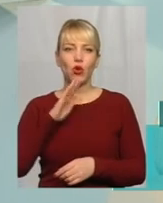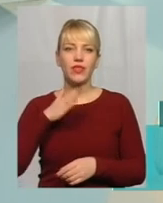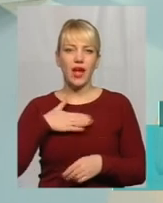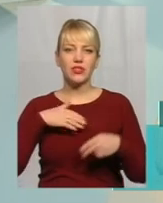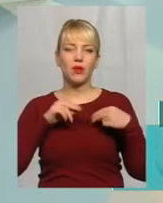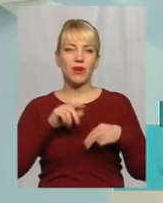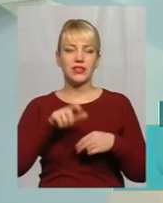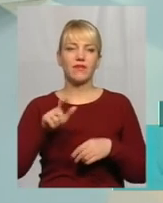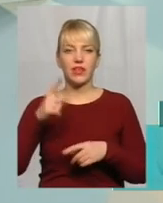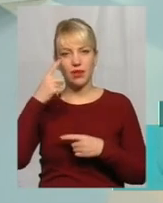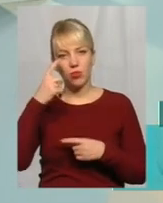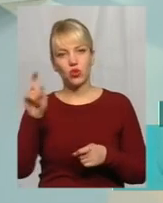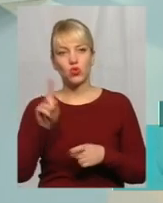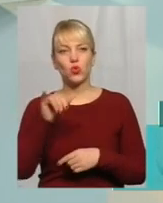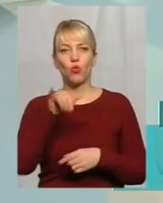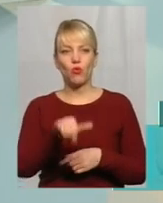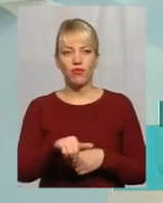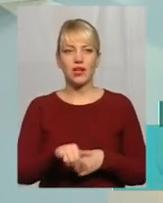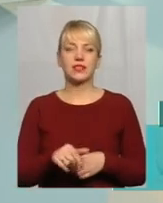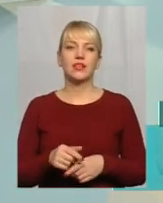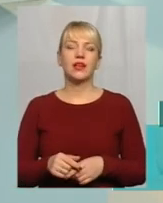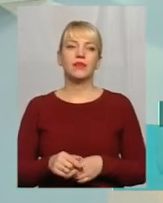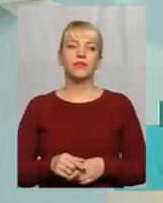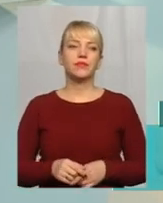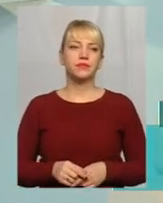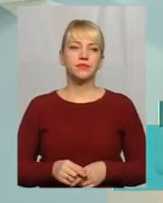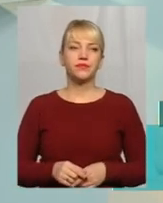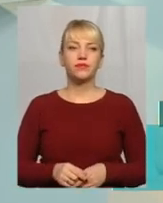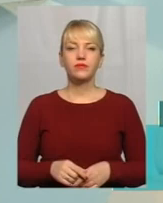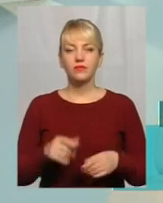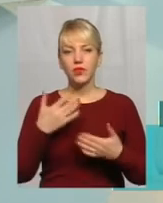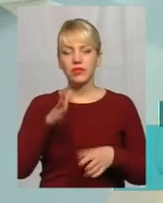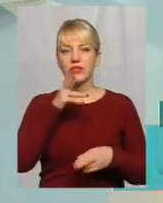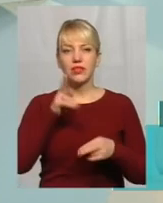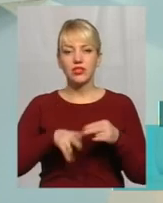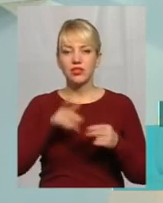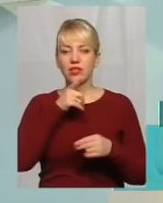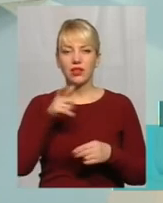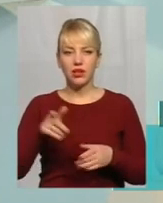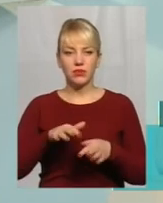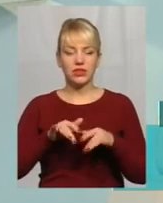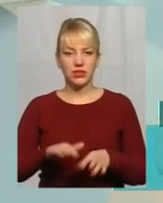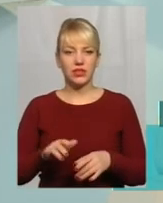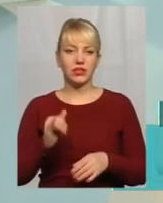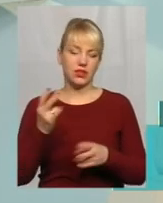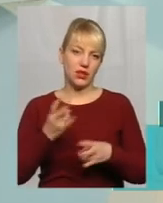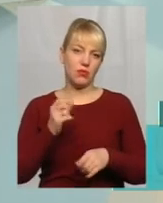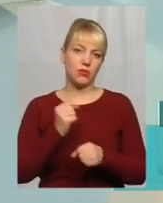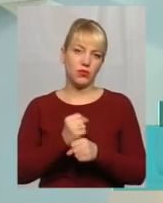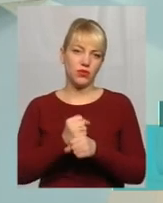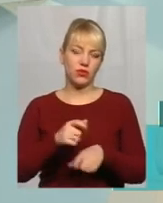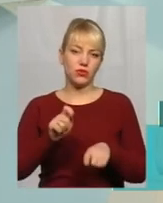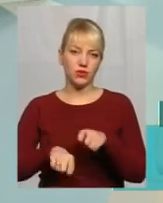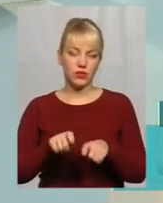повідомляють, що у вас там абонент, або що у вас там вийшов термін повірки Треба зробити повірку лічильника